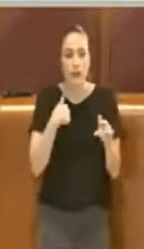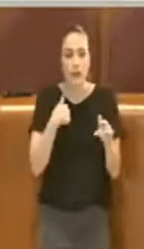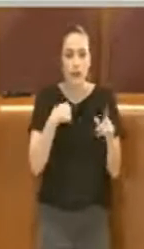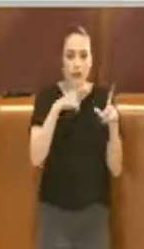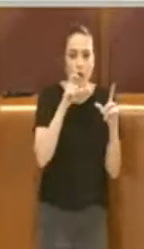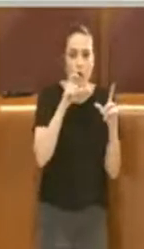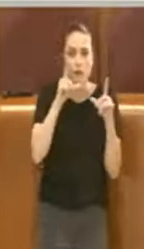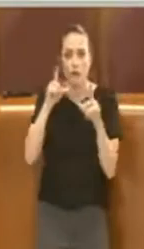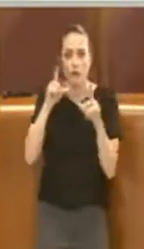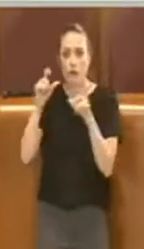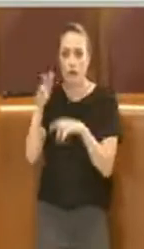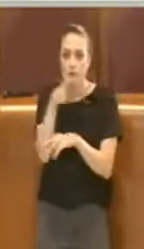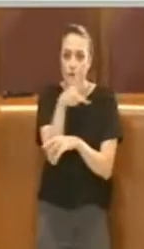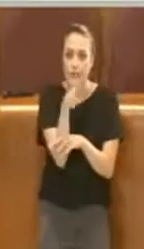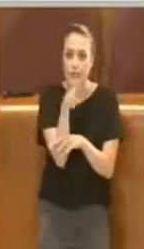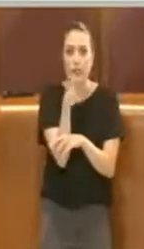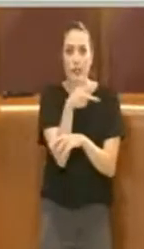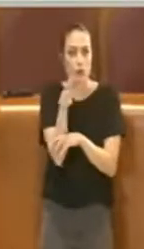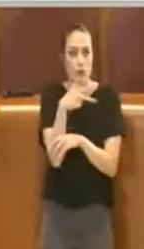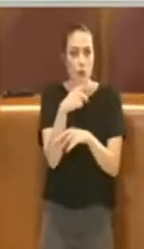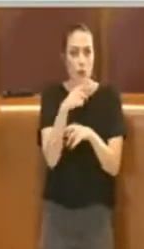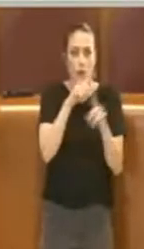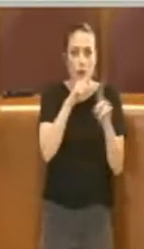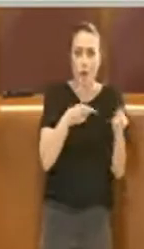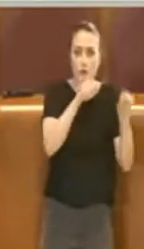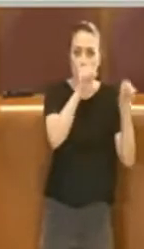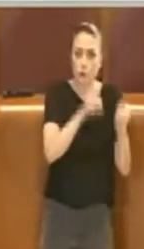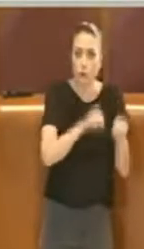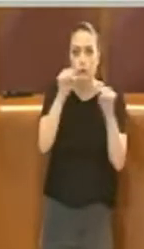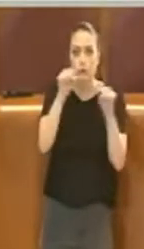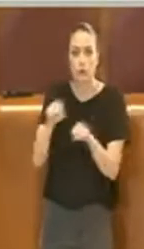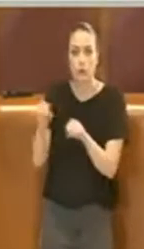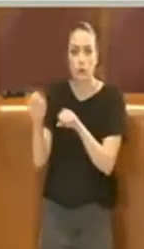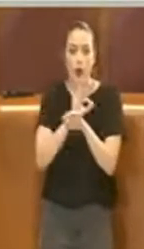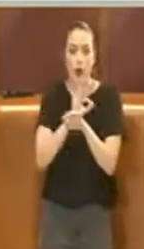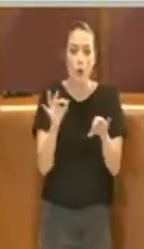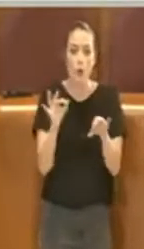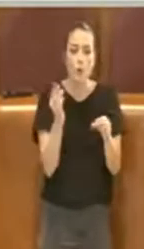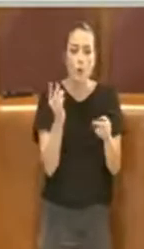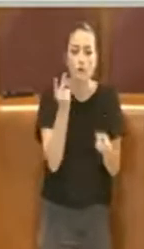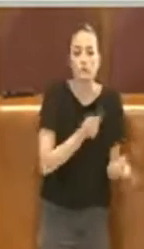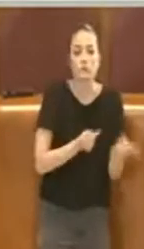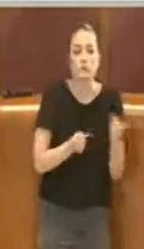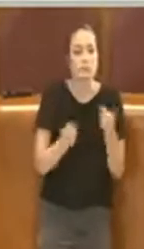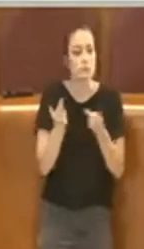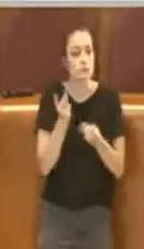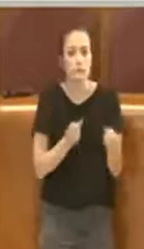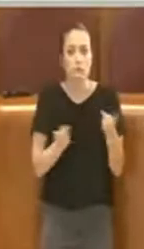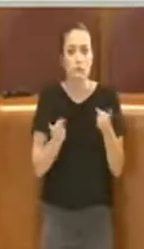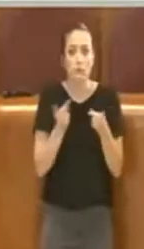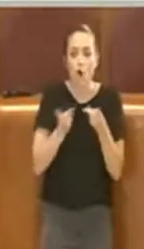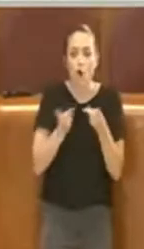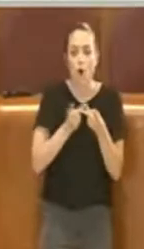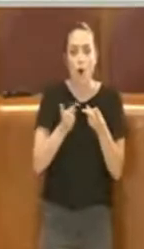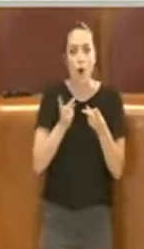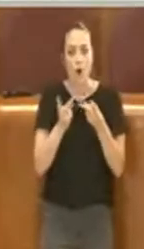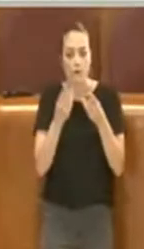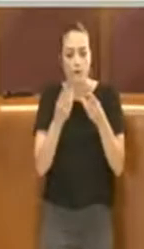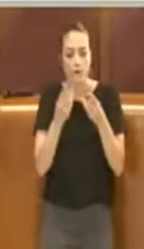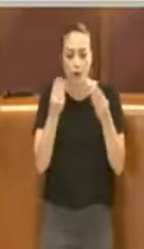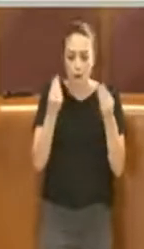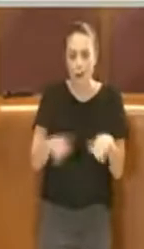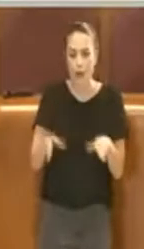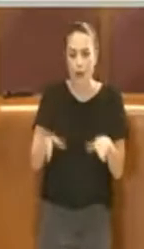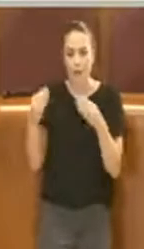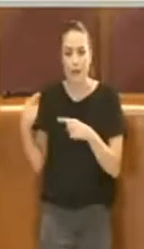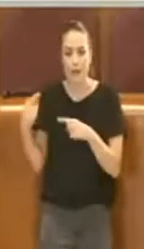strade semideserte, la metà dei negozi sono chiusi, qualcuno cerca di compensare le enormi perdite che ha dovuto